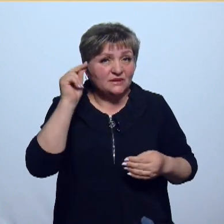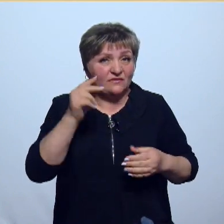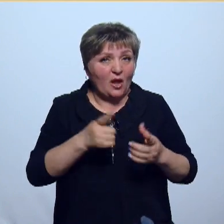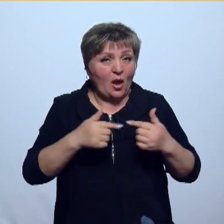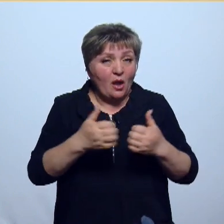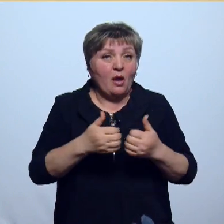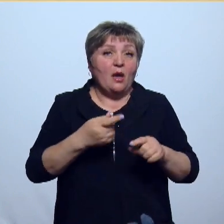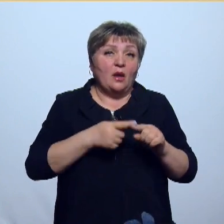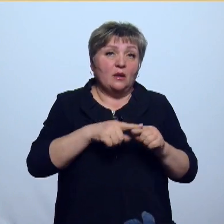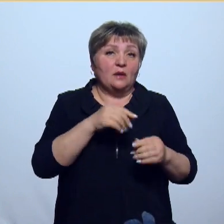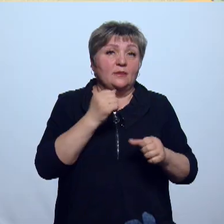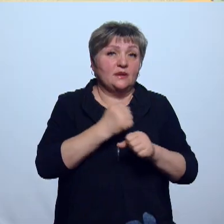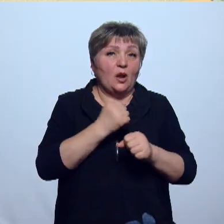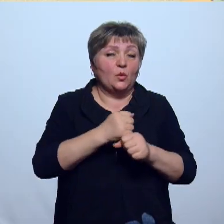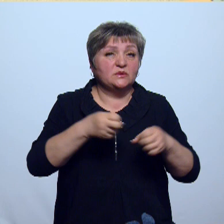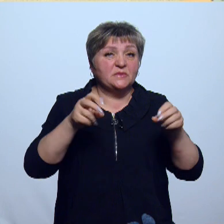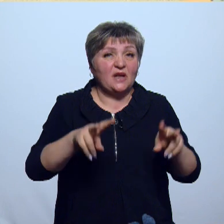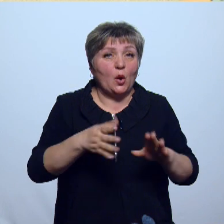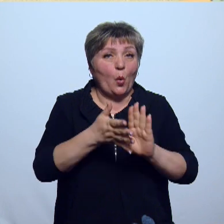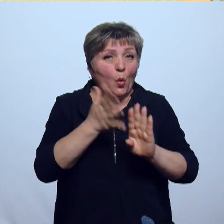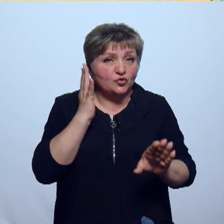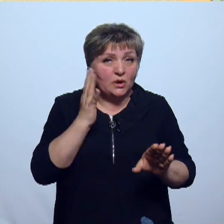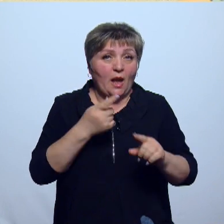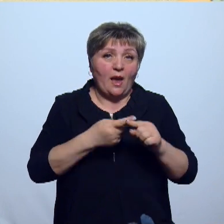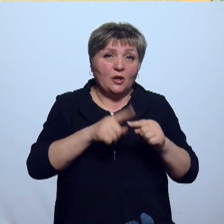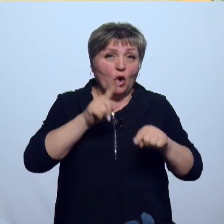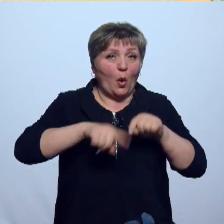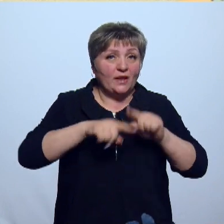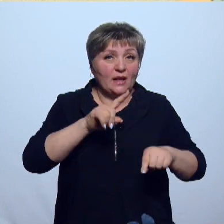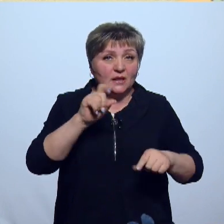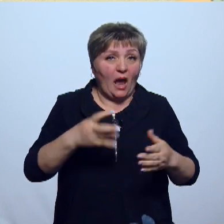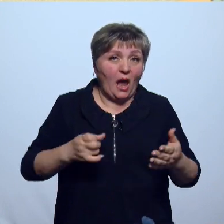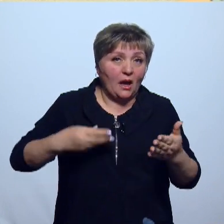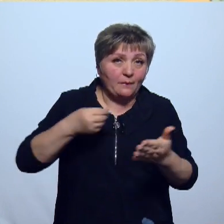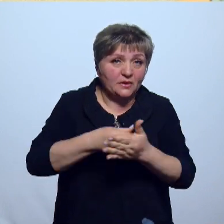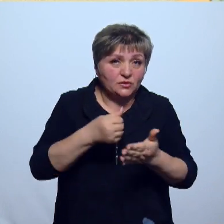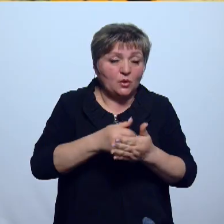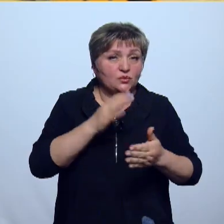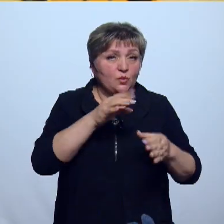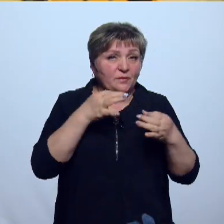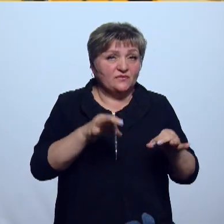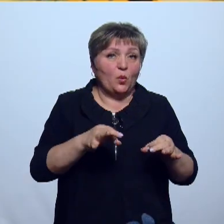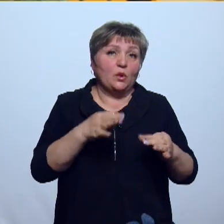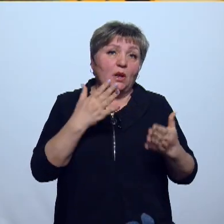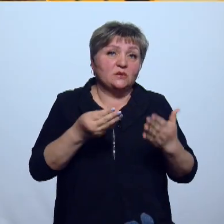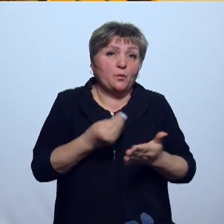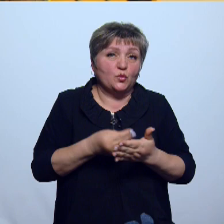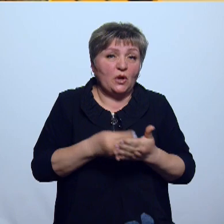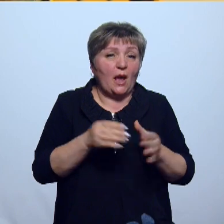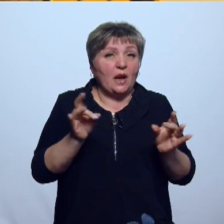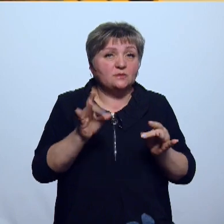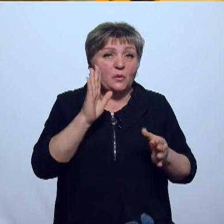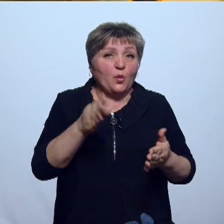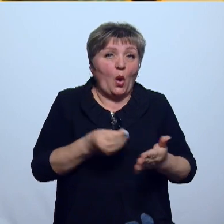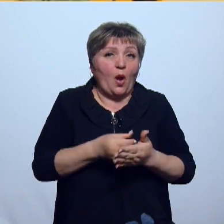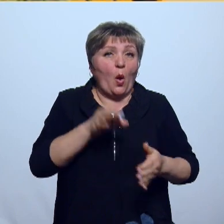ждут и создают резервную очередь. Эти родители рассчитывать на компенсацию смогут, если позволят бюджетные лимиты. Размер компенсации